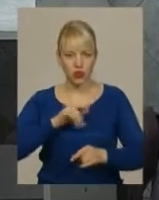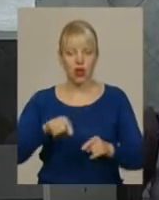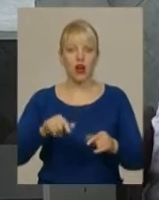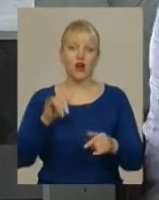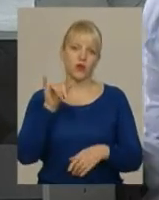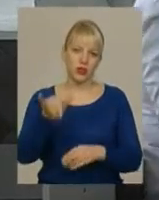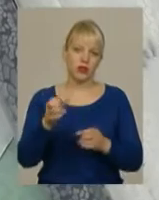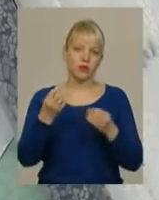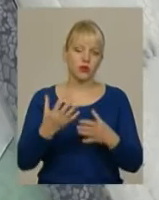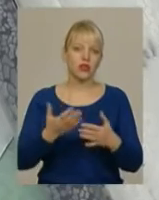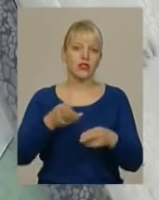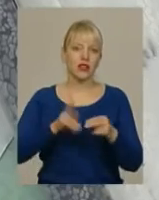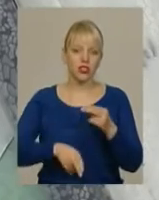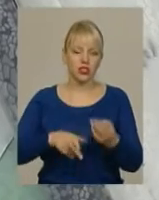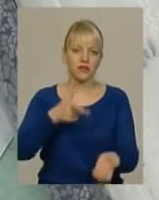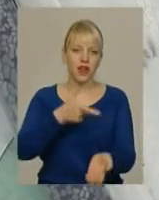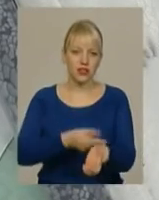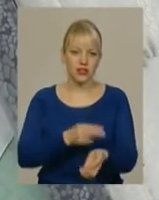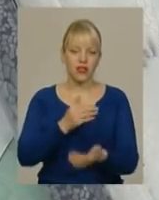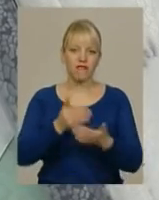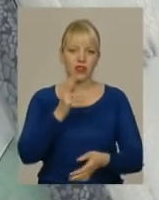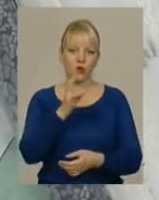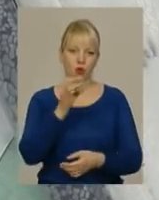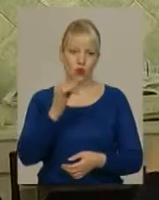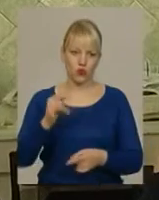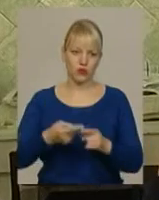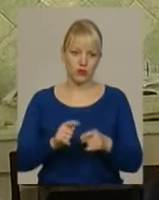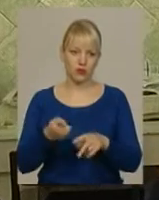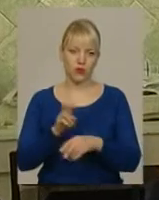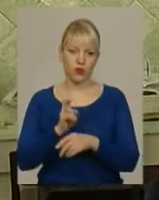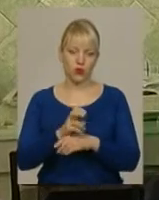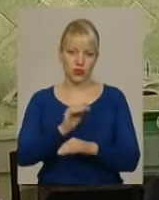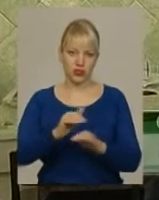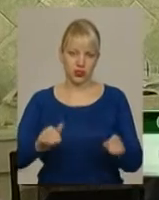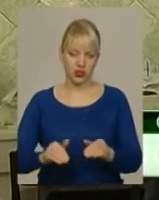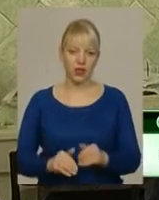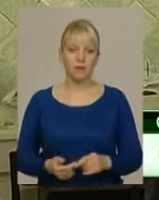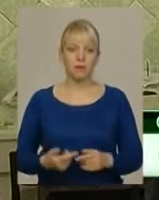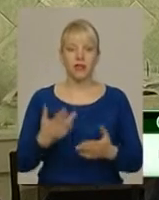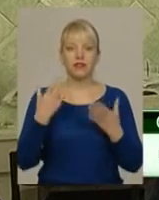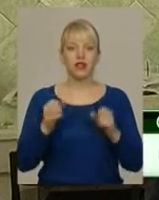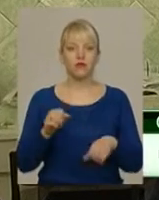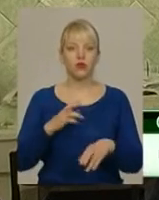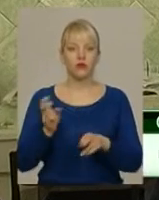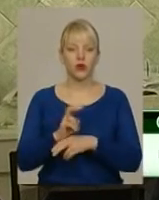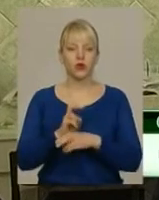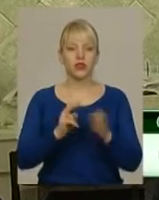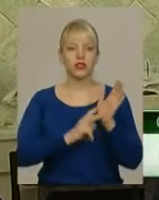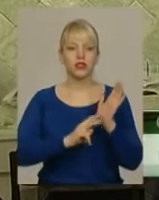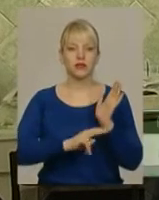закінчилася вакцина від кору, а саме за цим масово приходили дорослі діти. В день могло прийти приблизно 70